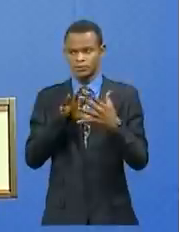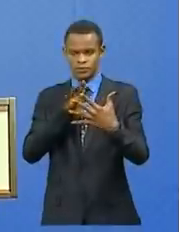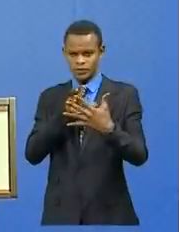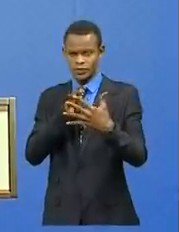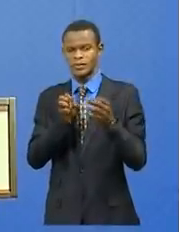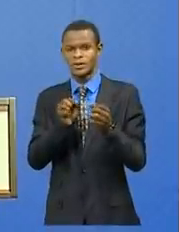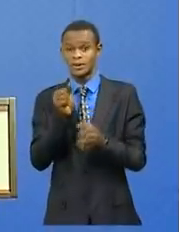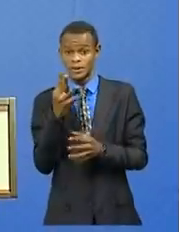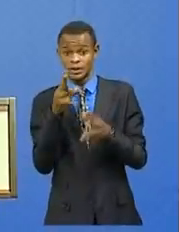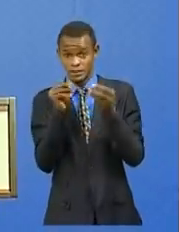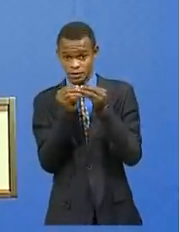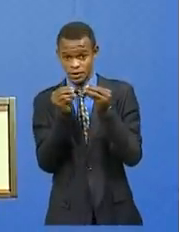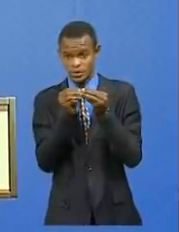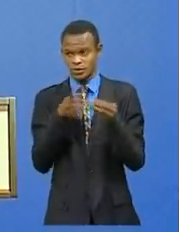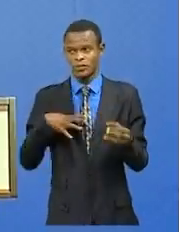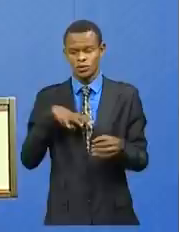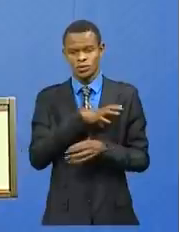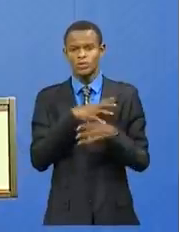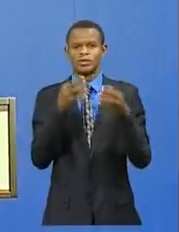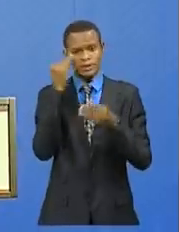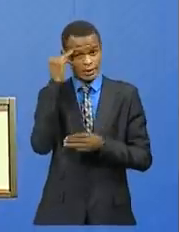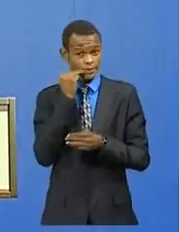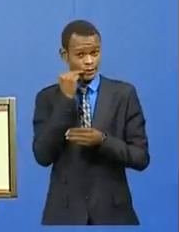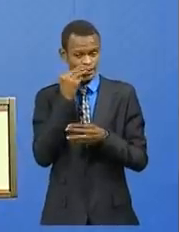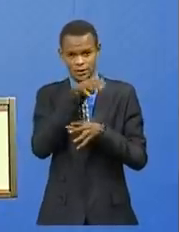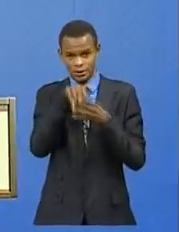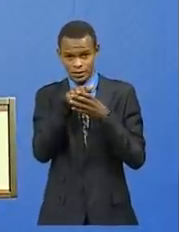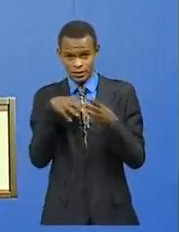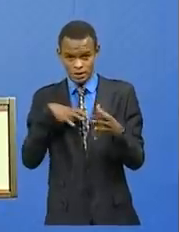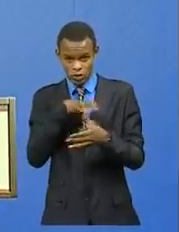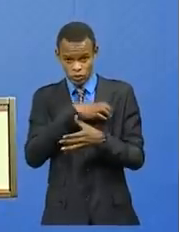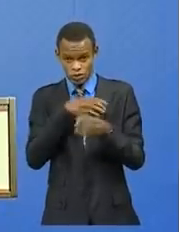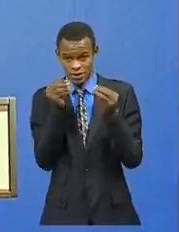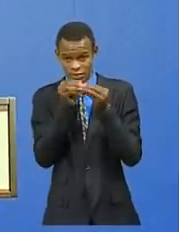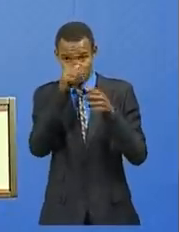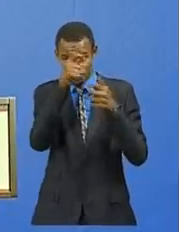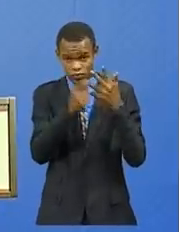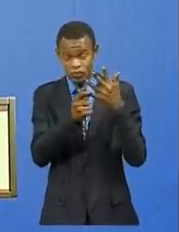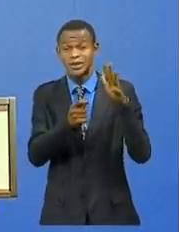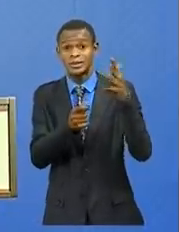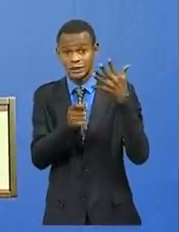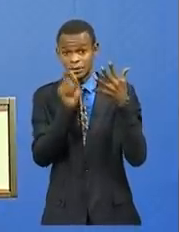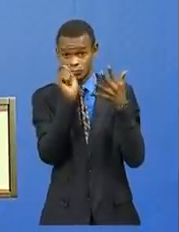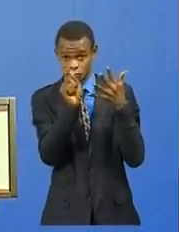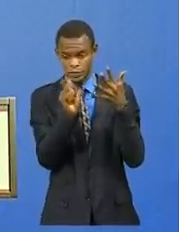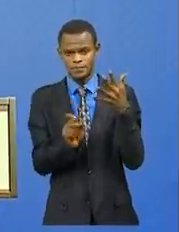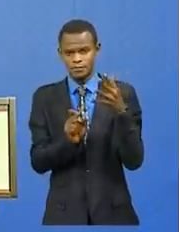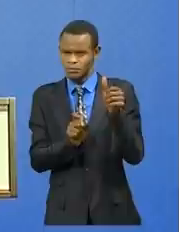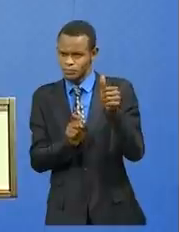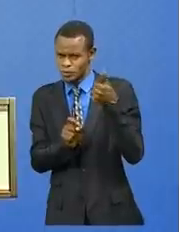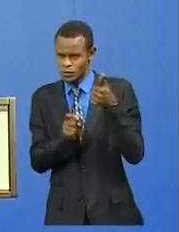15e réunion du Conseil de Ministres. Cinq points étaient inscrits à l'ordre du jour, à savoir 1.